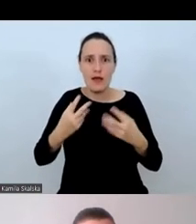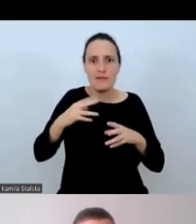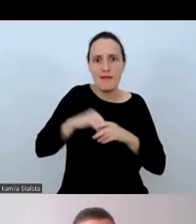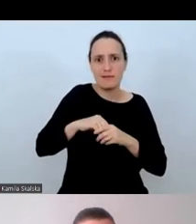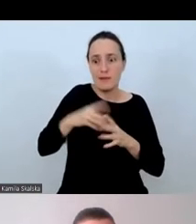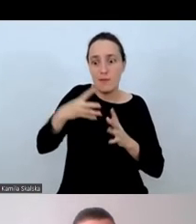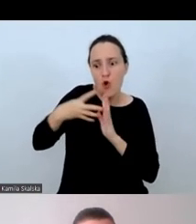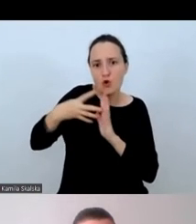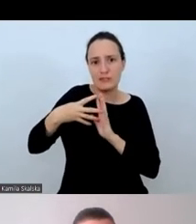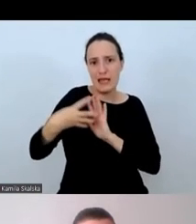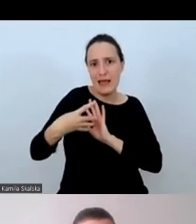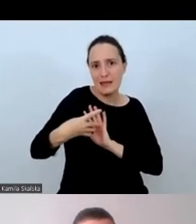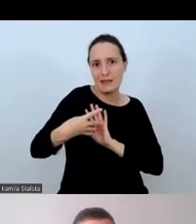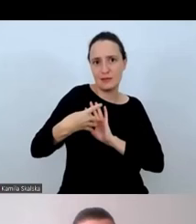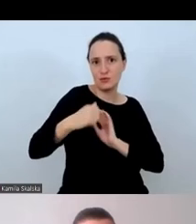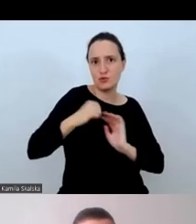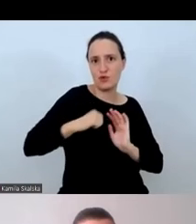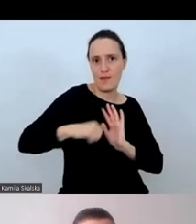o sobie.